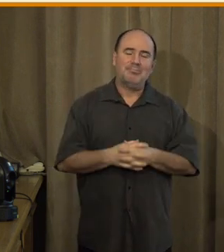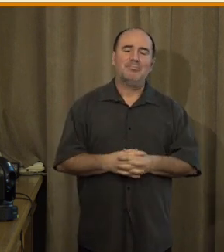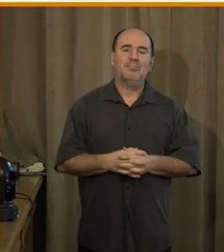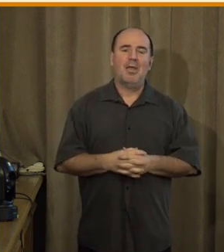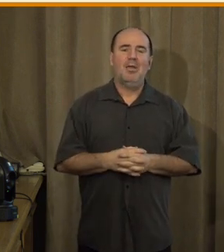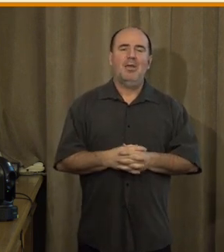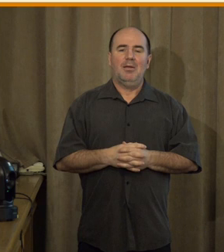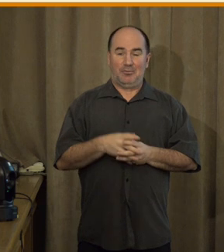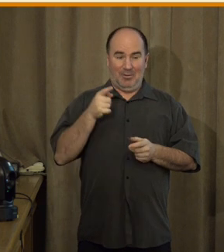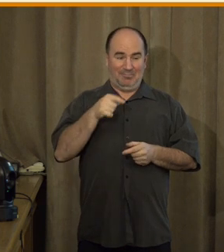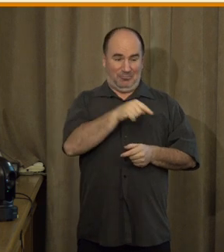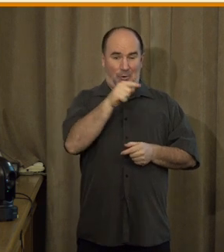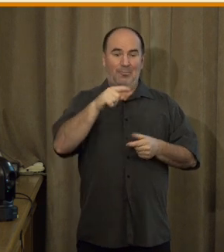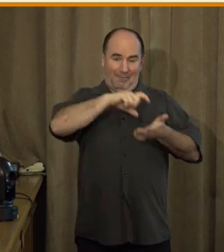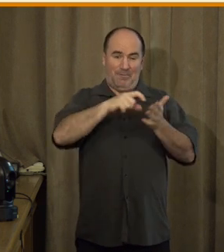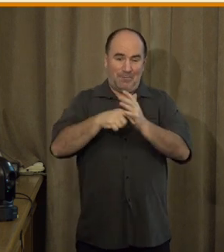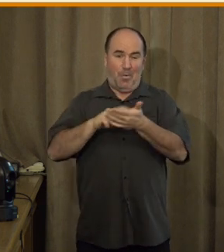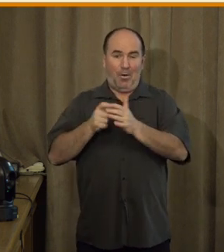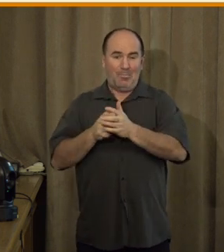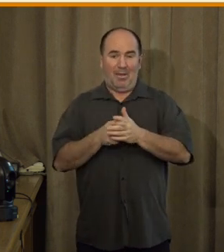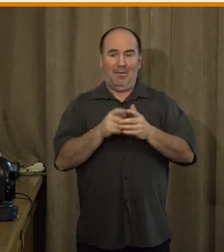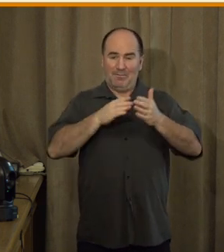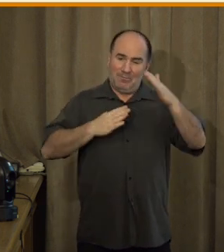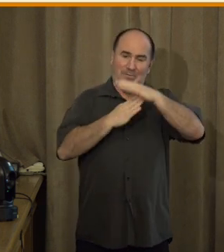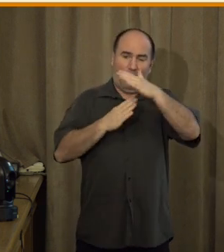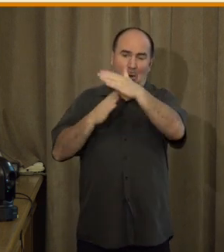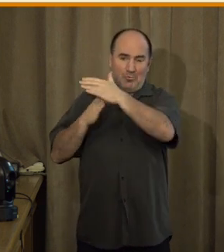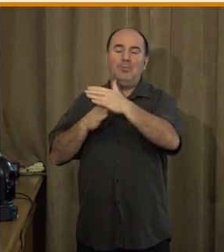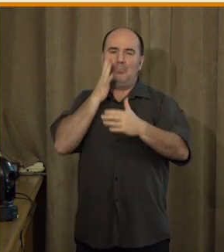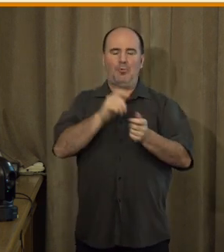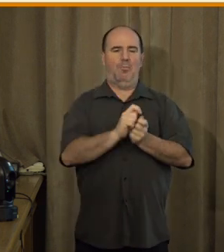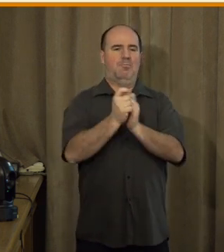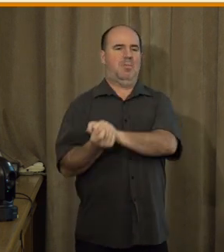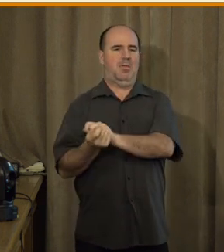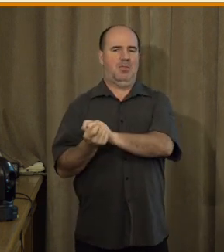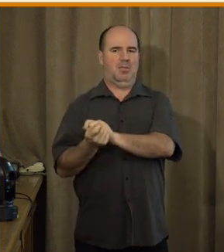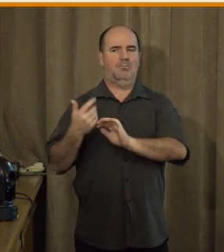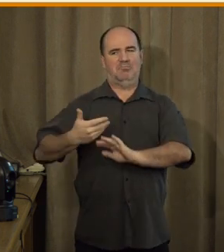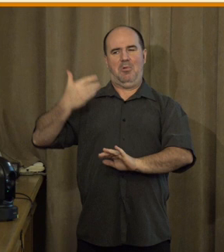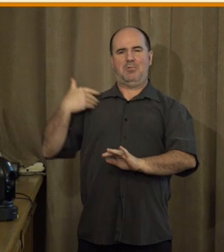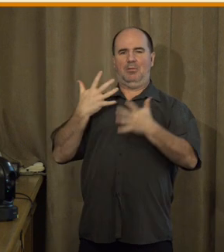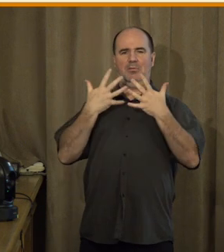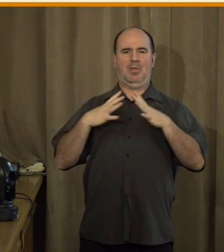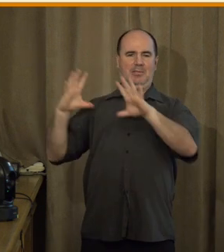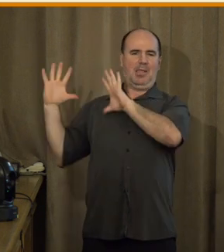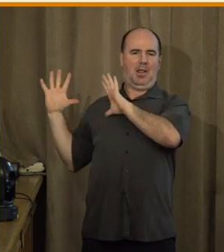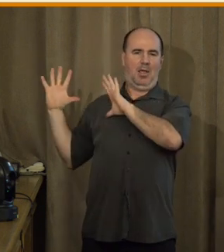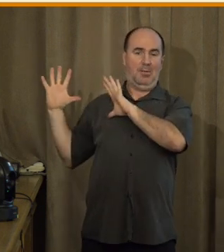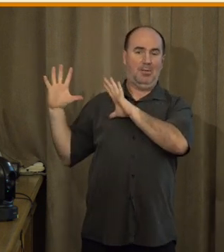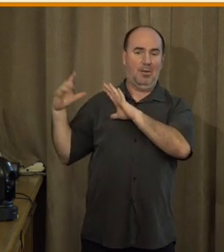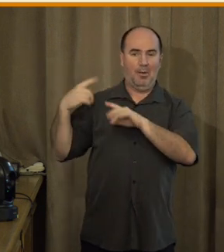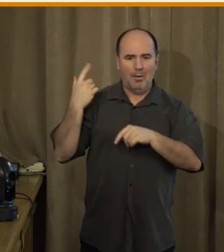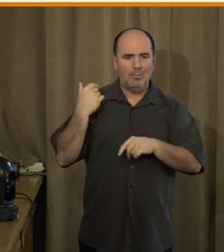že ty formy vyloučení se budou rozhodně proměňovat. Zatímco před deseti lety za nějaký